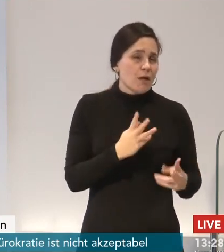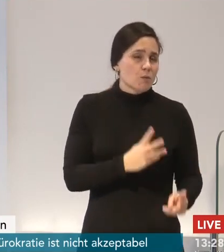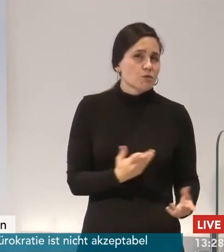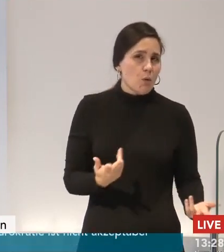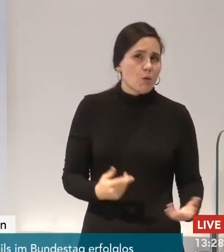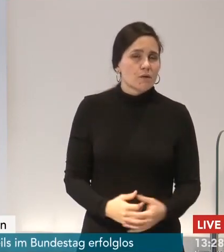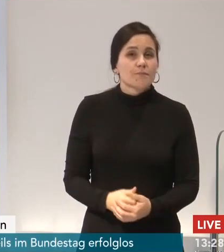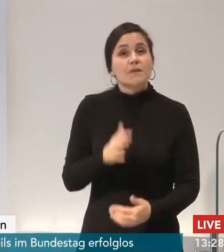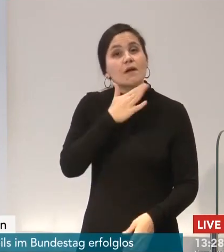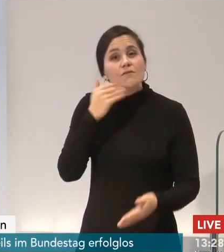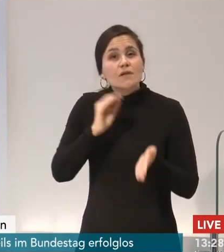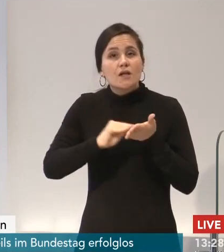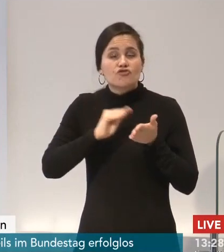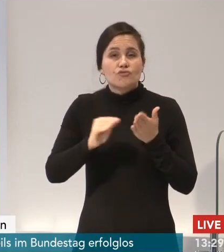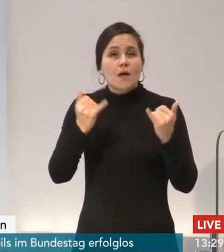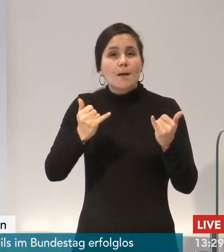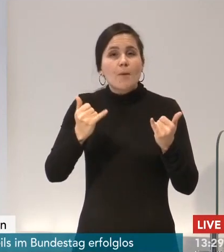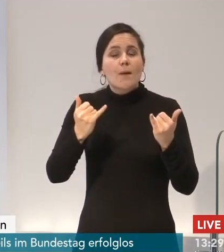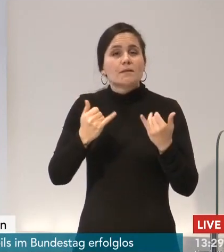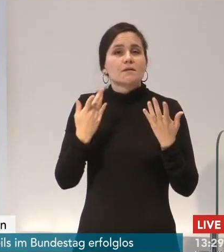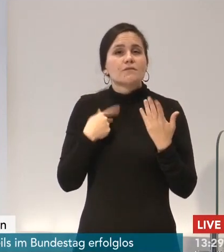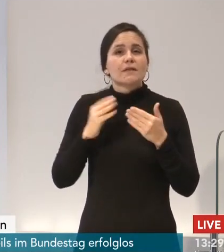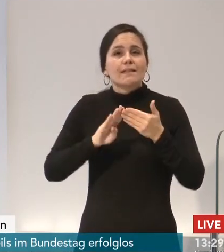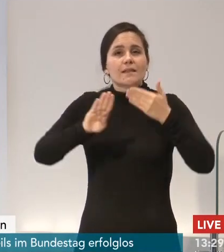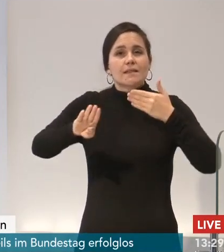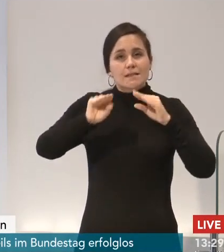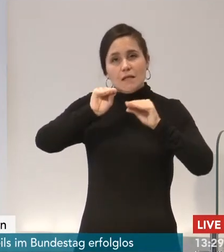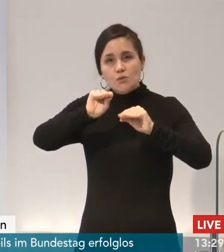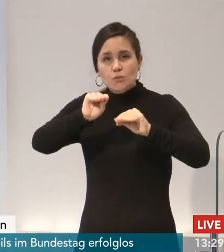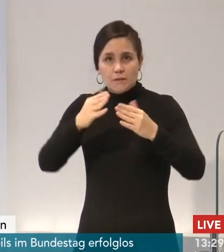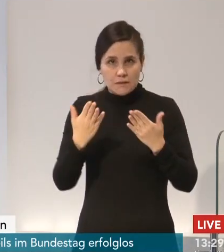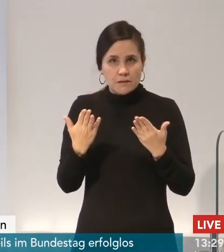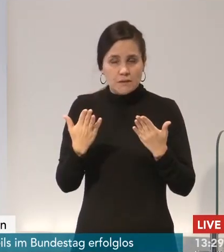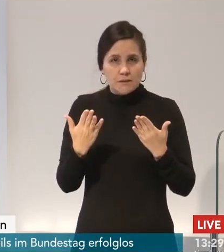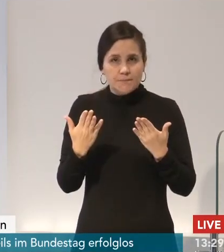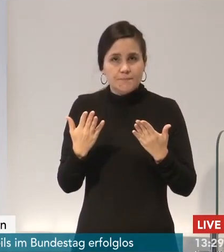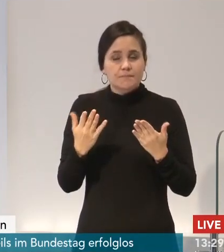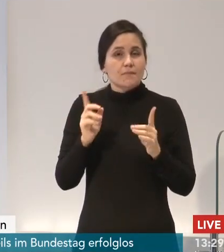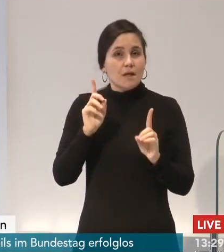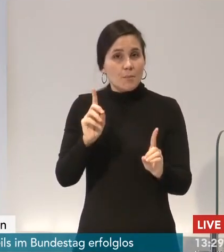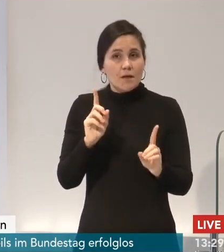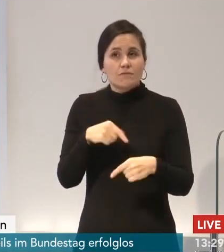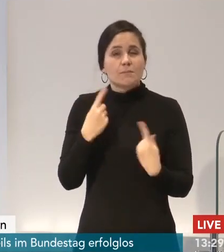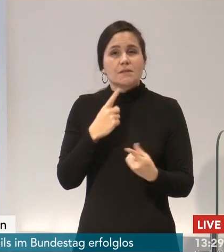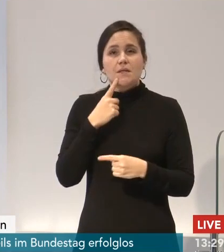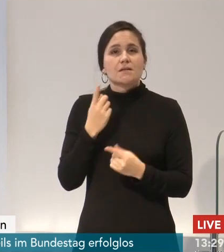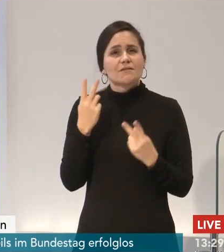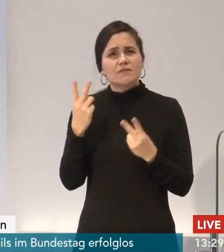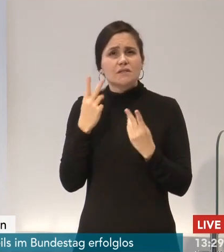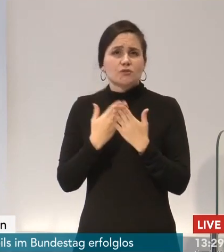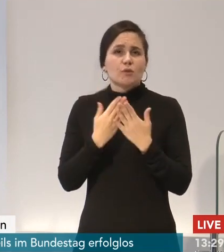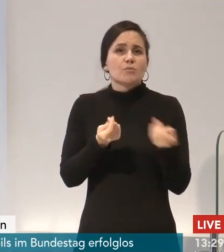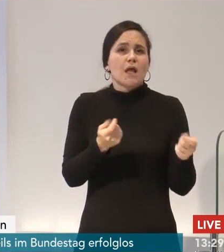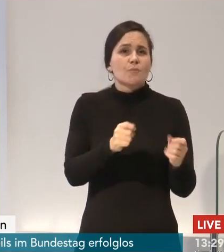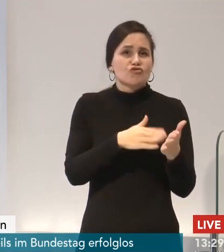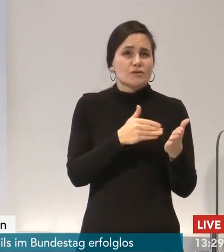Distanzunterricht haben, wo wir aber sehr bewusst auch gesagt haben, dass wir einen besonderen Blick auf Abschlussklassen lenken und